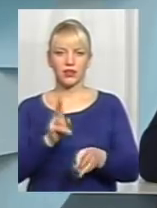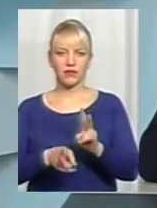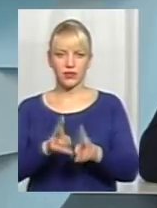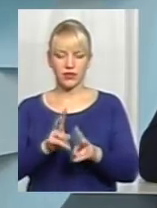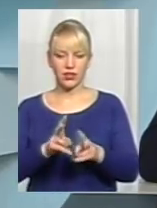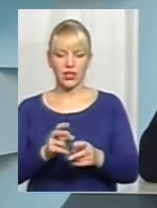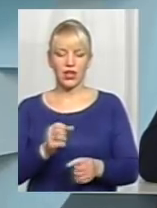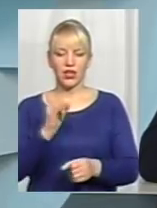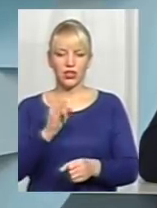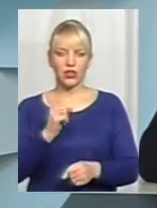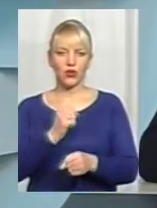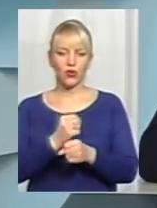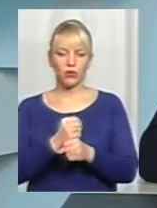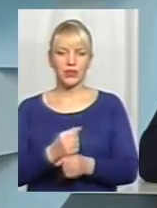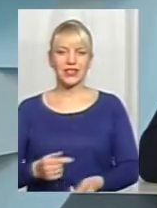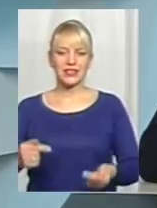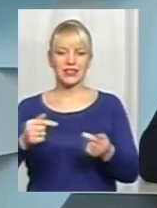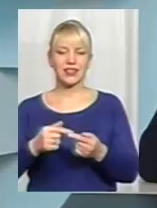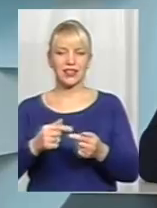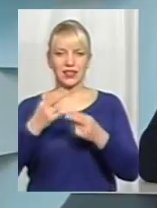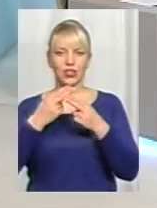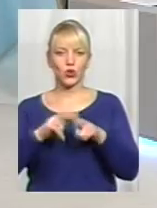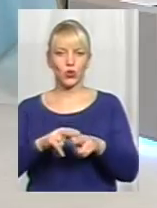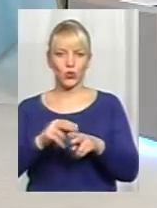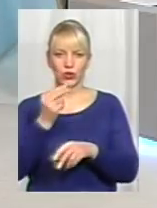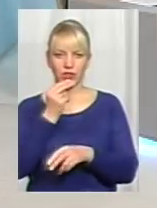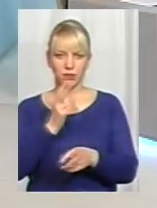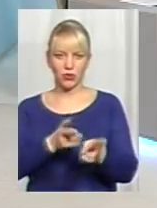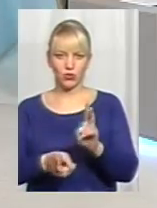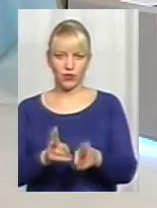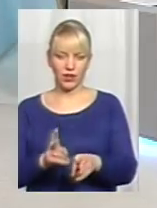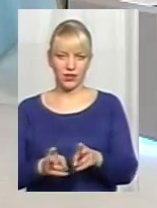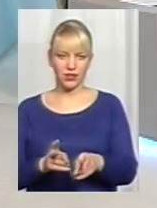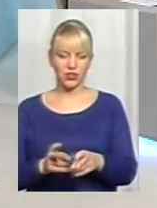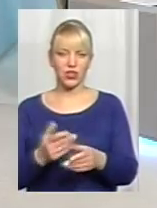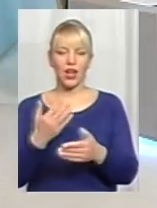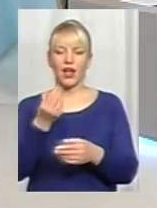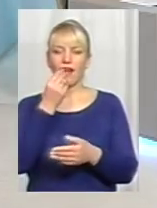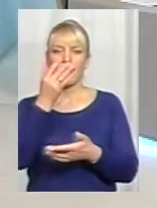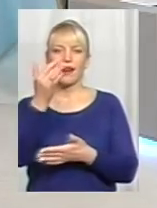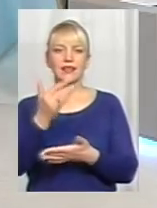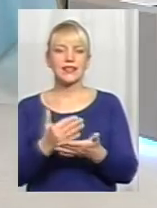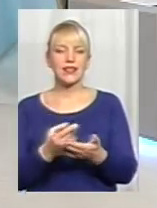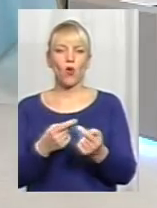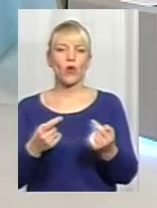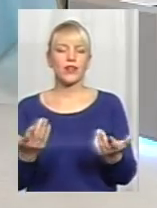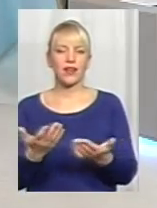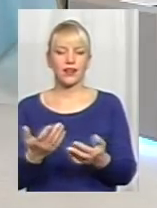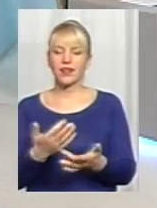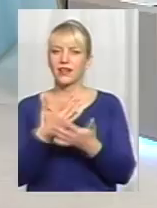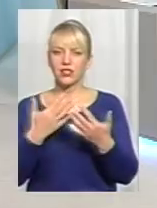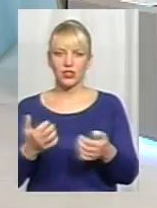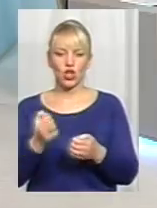згідно тих норм, які зазначені даною постановою. А який раціон у в'язнених? Раціон найрізноманітній. Щотижнево